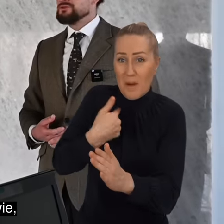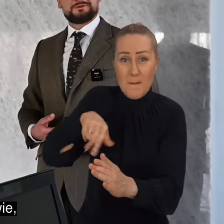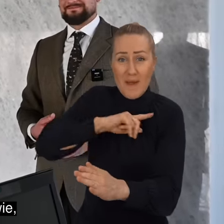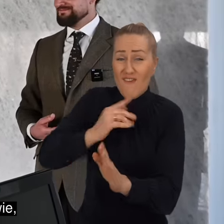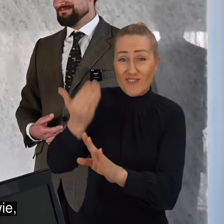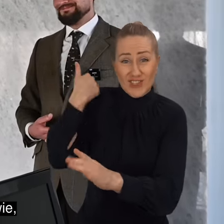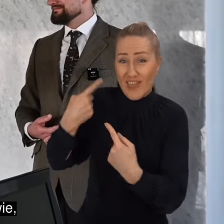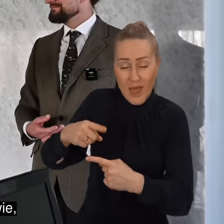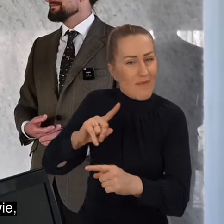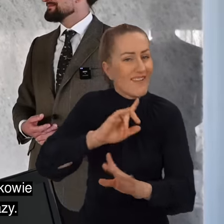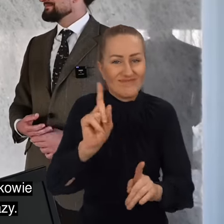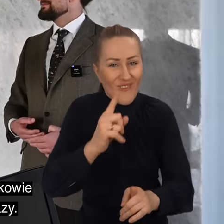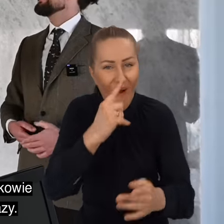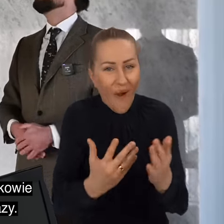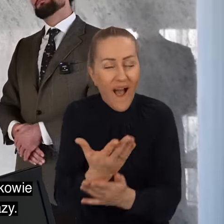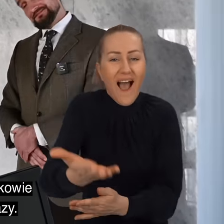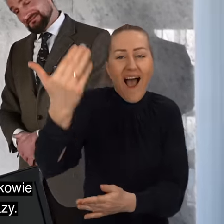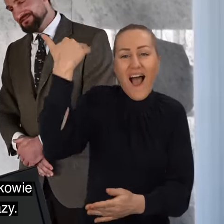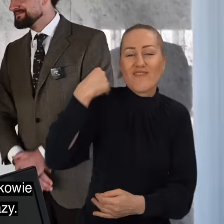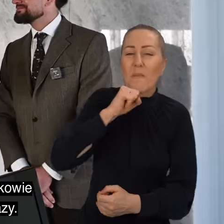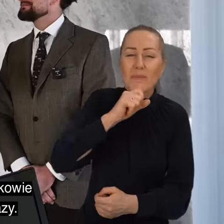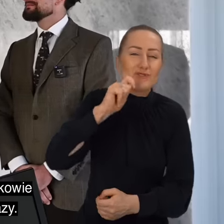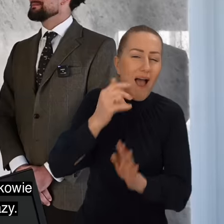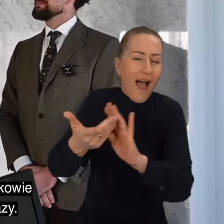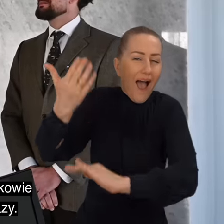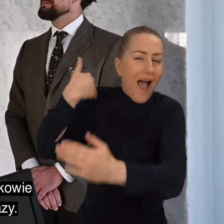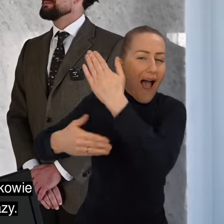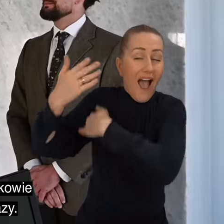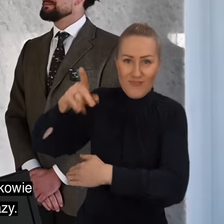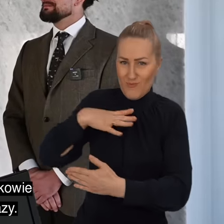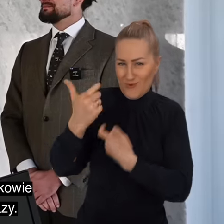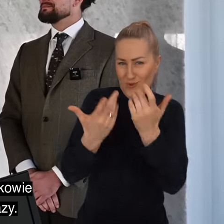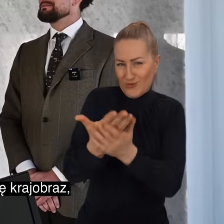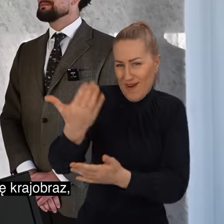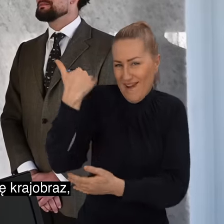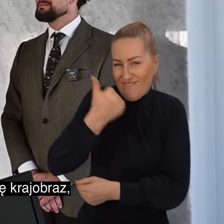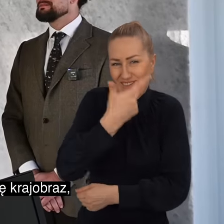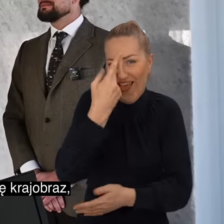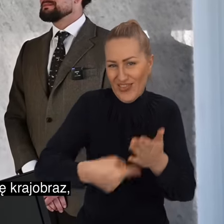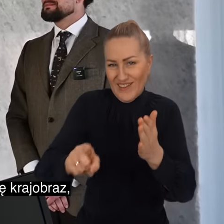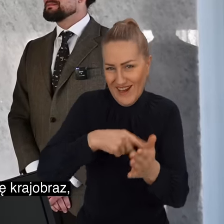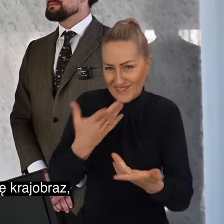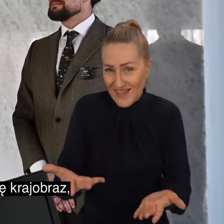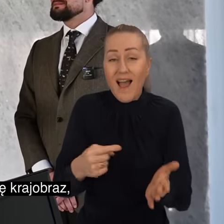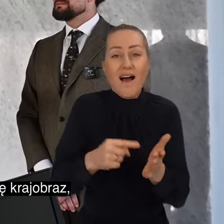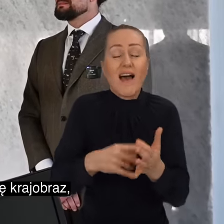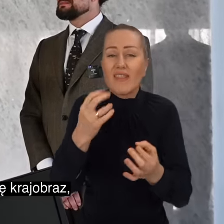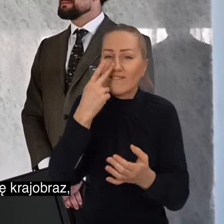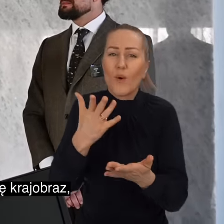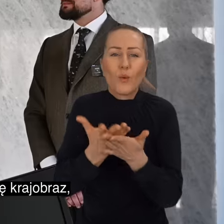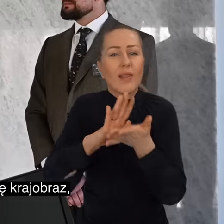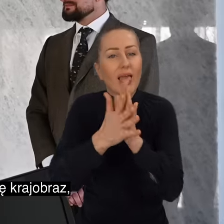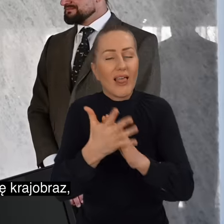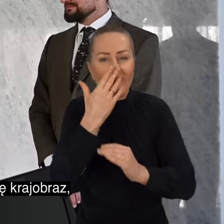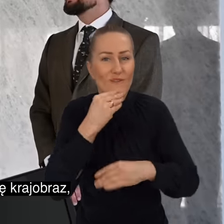raz pierwszy. Okazuje się, że dziadkowie, pradziadkowie i prapradziadkowie robili już te rzeczy tysiąc razy. Zmienia się architektura, zmienia